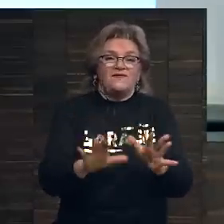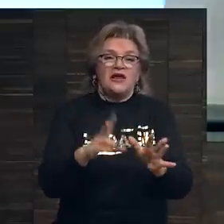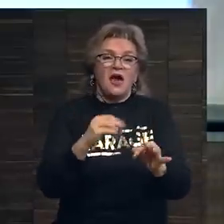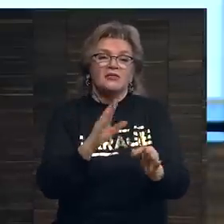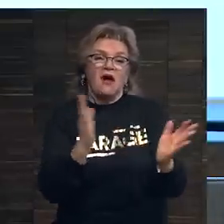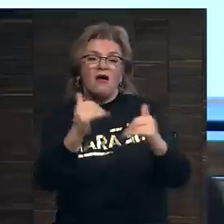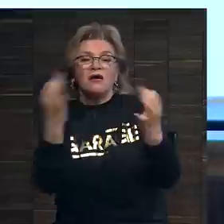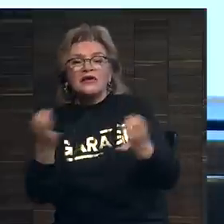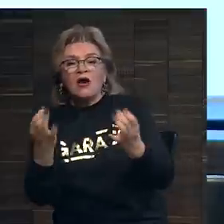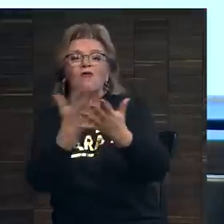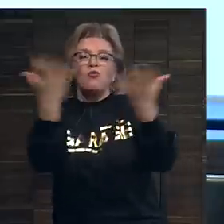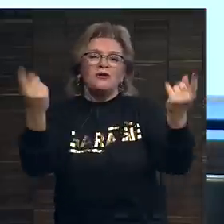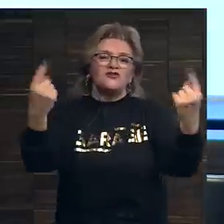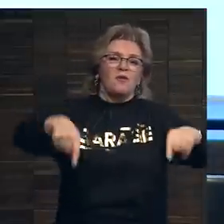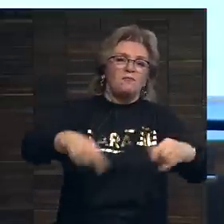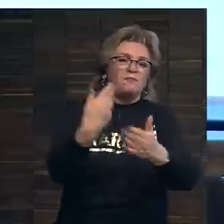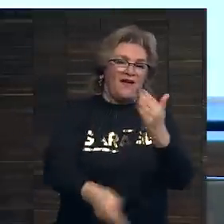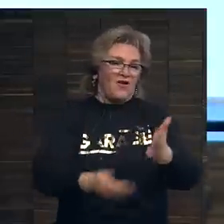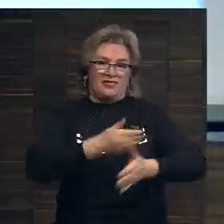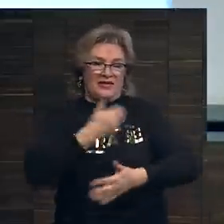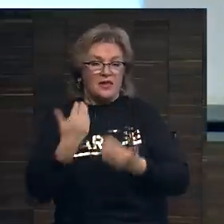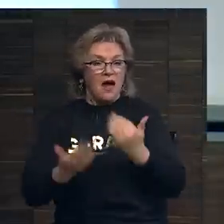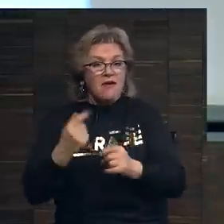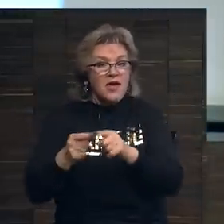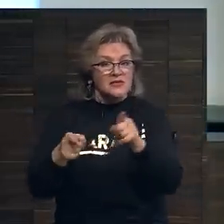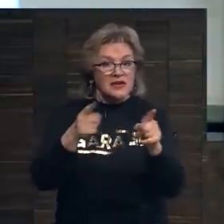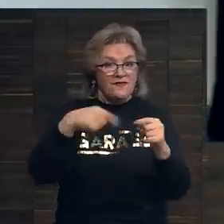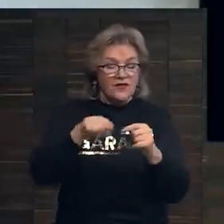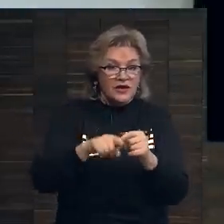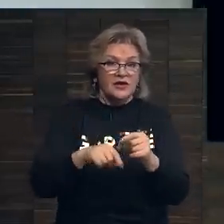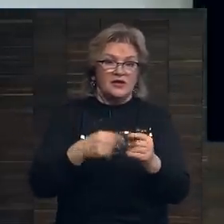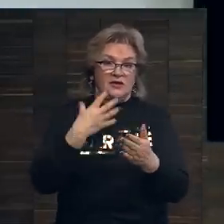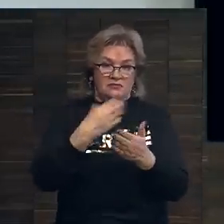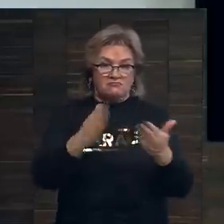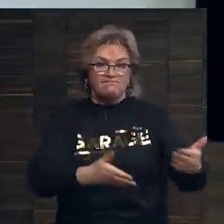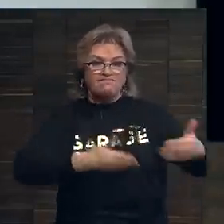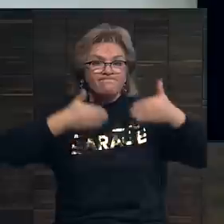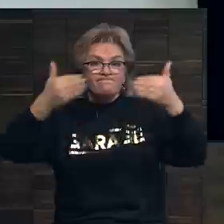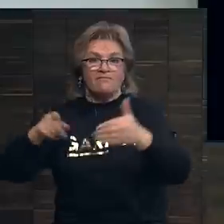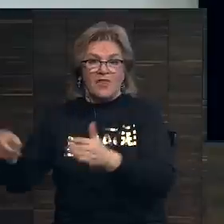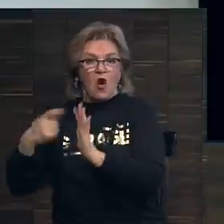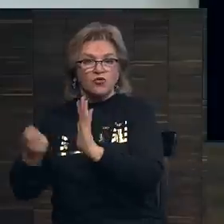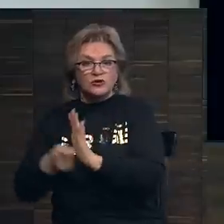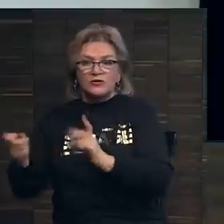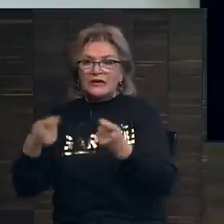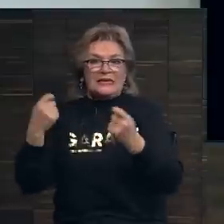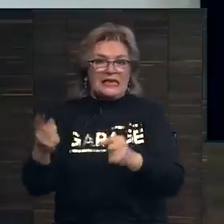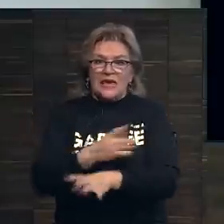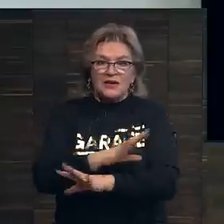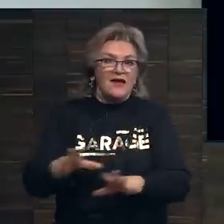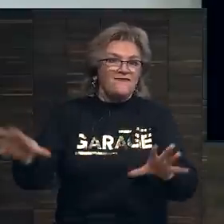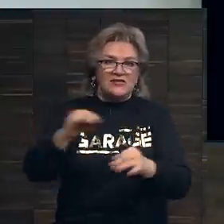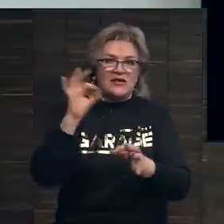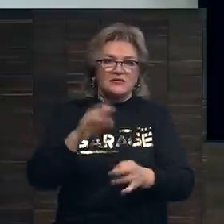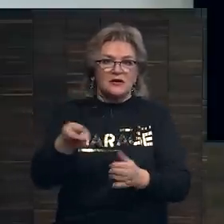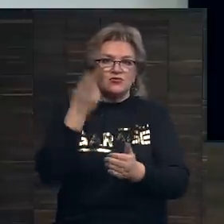на работу, никакого публичного провала нет. Если вы выдвигаете, выставляете работу на аукцион, и она не продается, то все